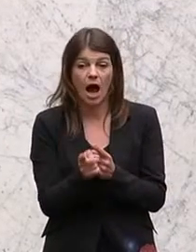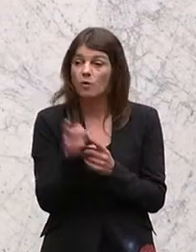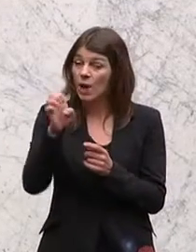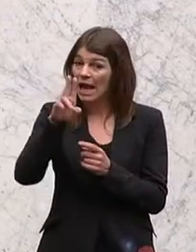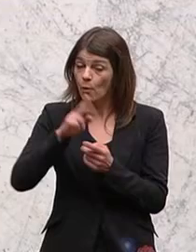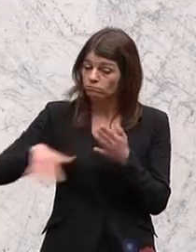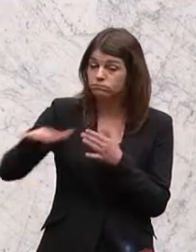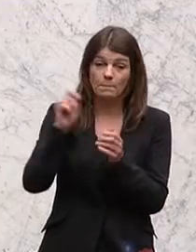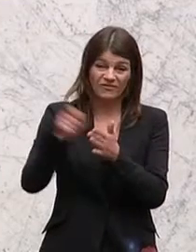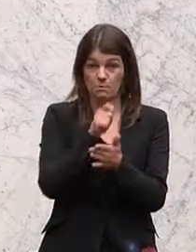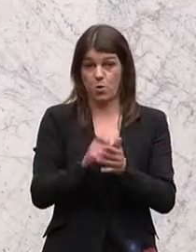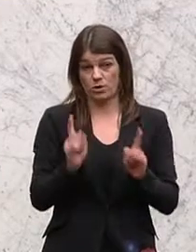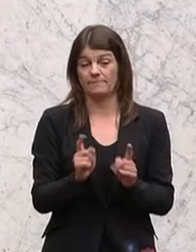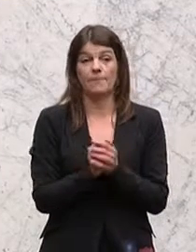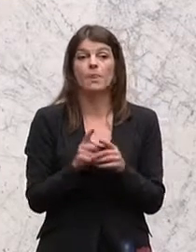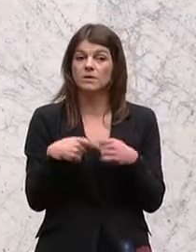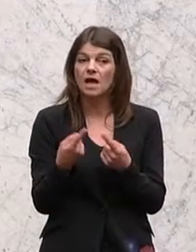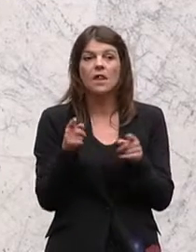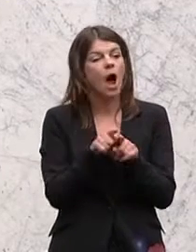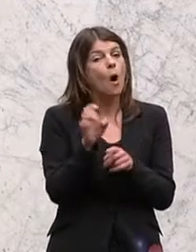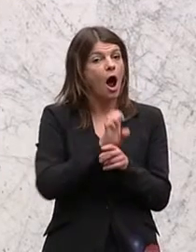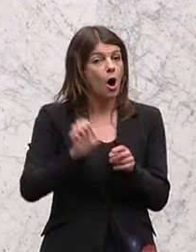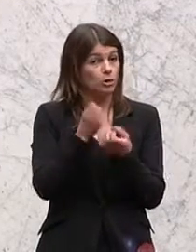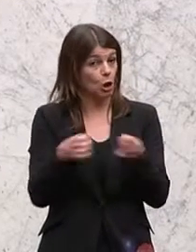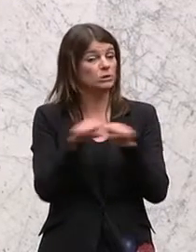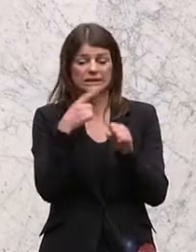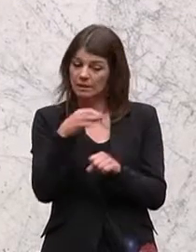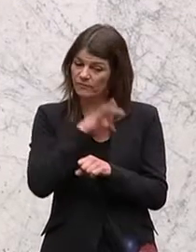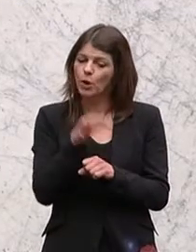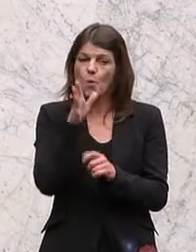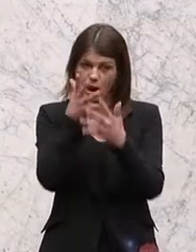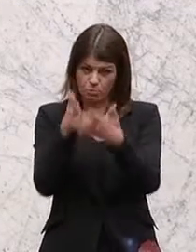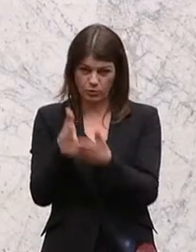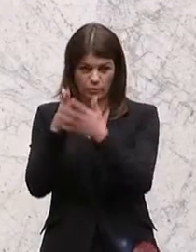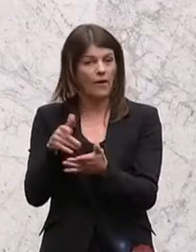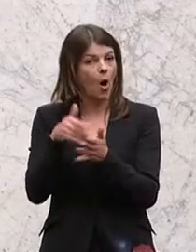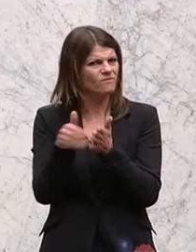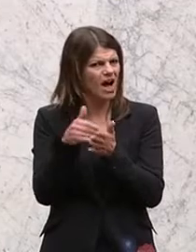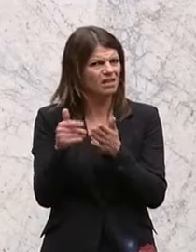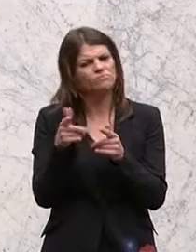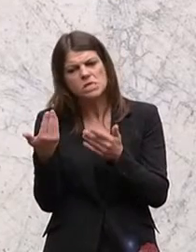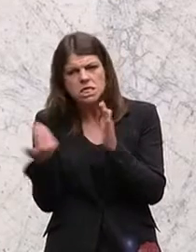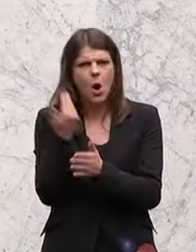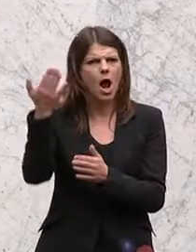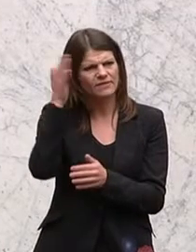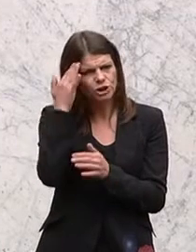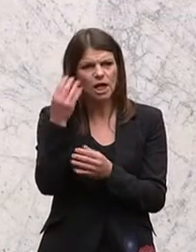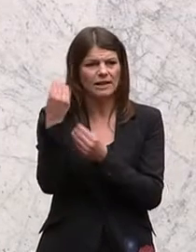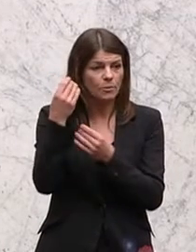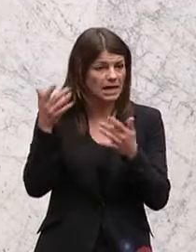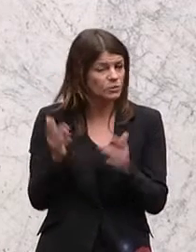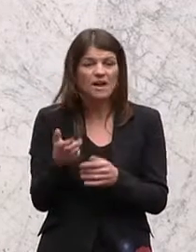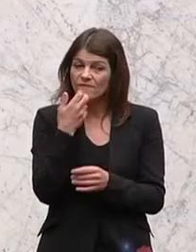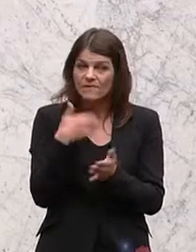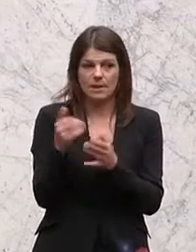verboten. Zudem verpflichtet sich die Europäische Kommission, eine Prüfung etwaiger neuer wissenschaftliche Informationen in die